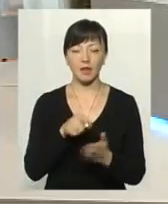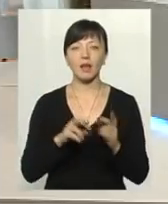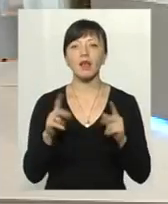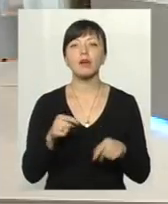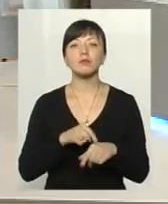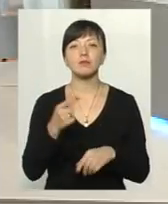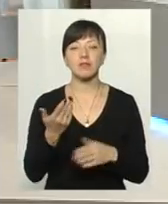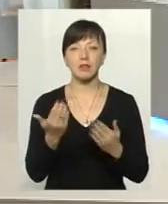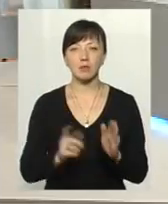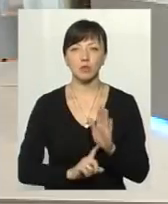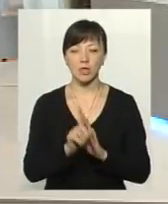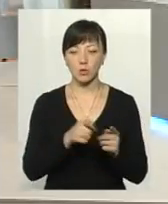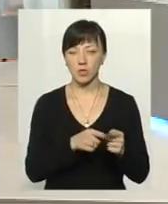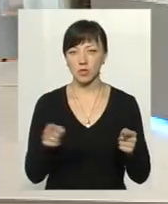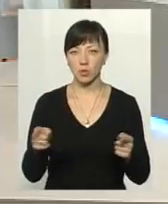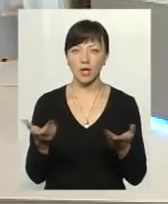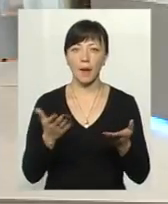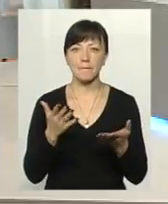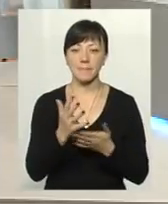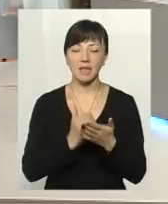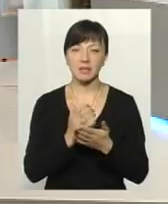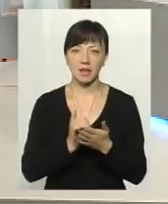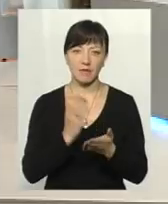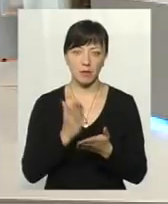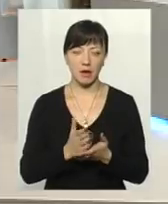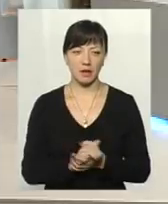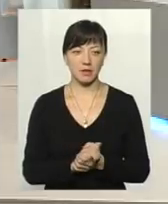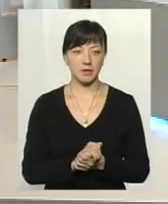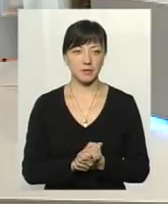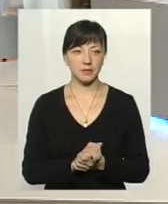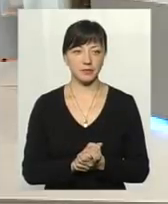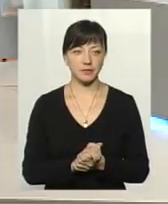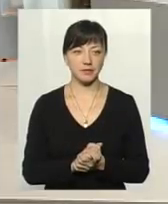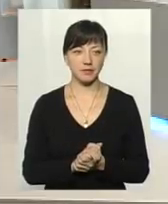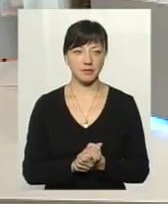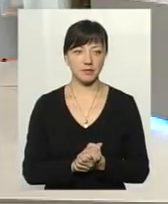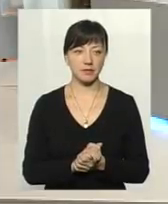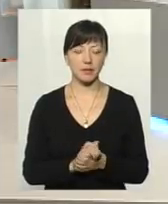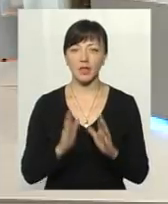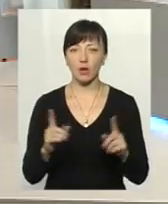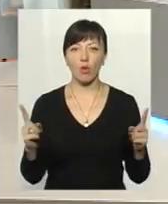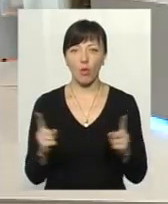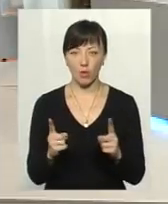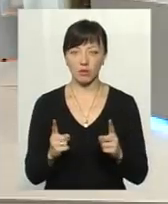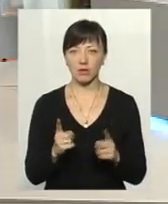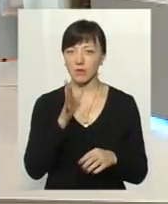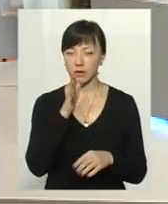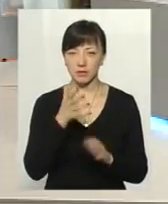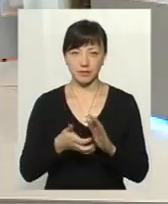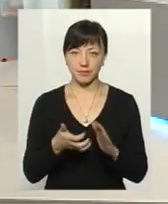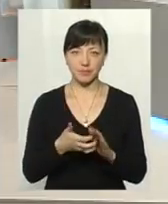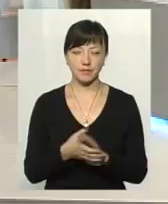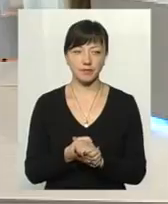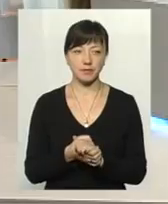почуваєтеся на початку сезону? Якими резервами володієте, щоб пройти успішно? Тільки прошу коротко, тому що в нас буквально